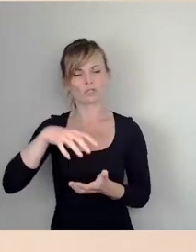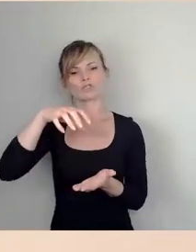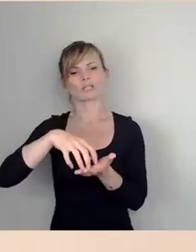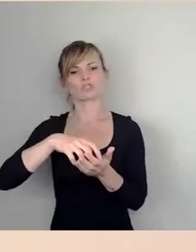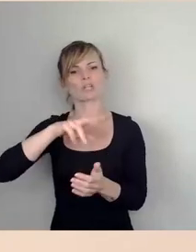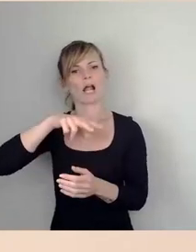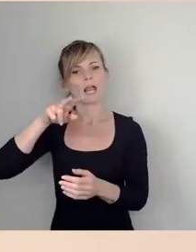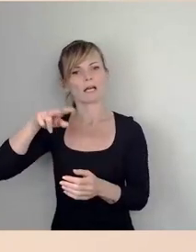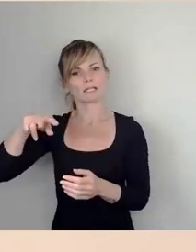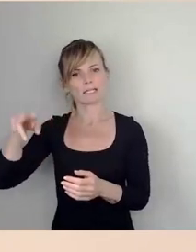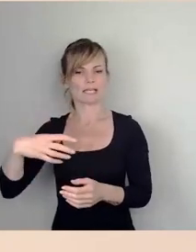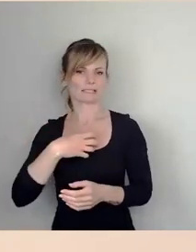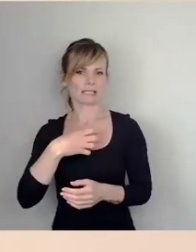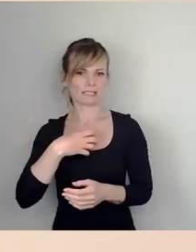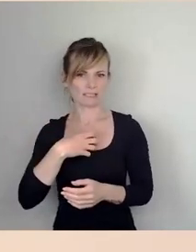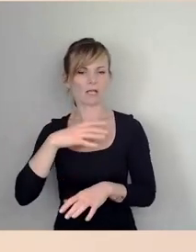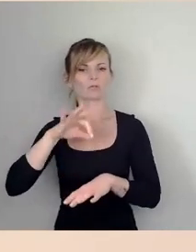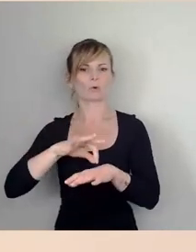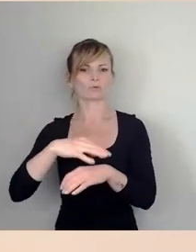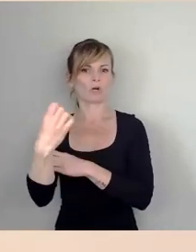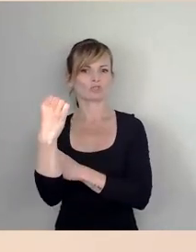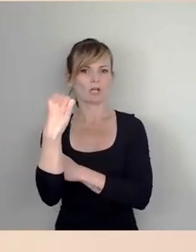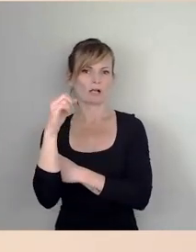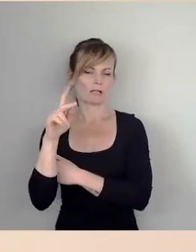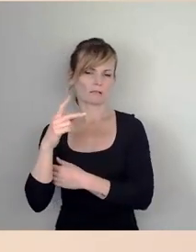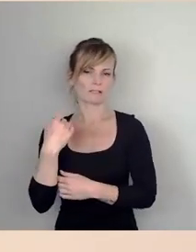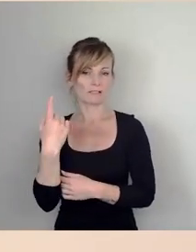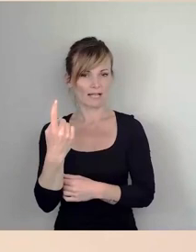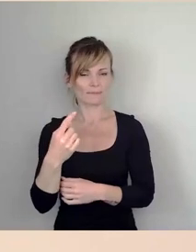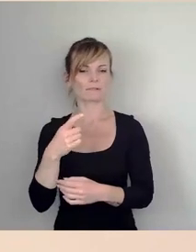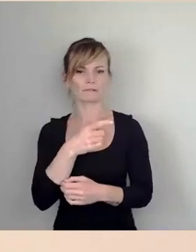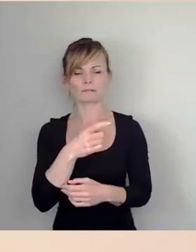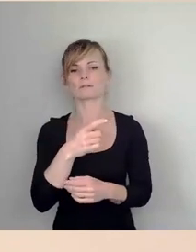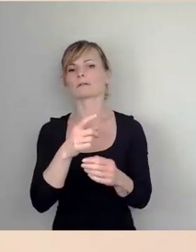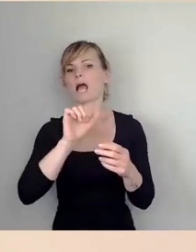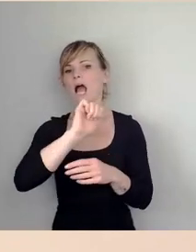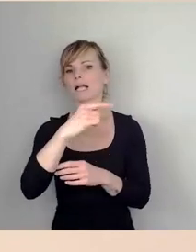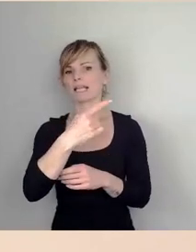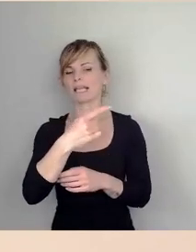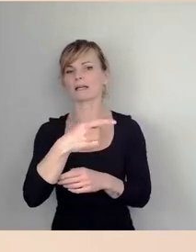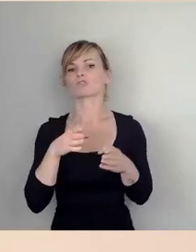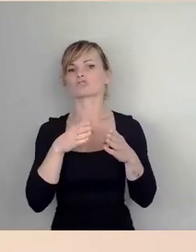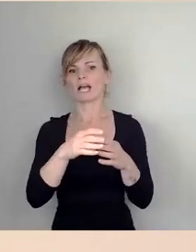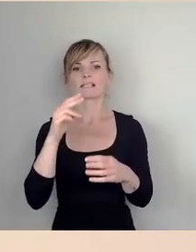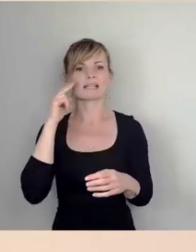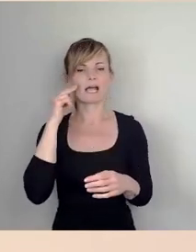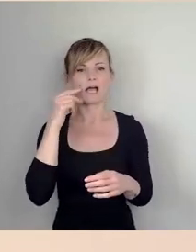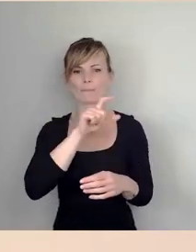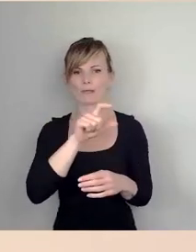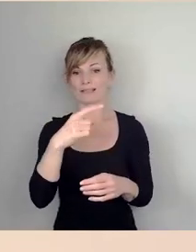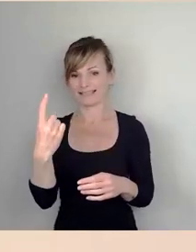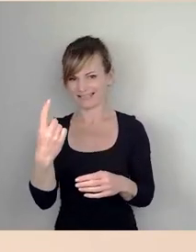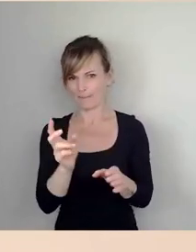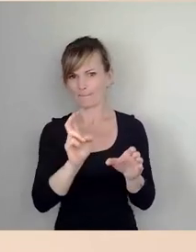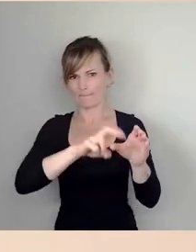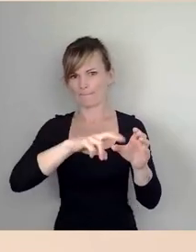von Dr. Starke, der Mitglied der AG Straßennamen ist, was eben zur Ablehnung der